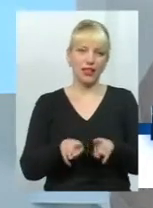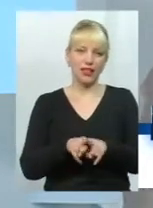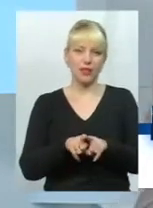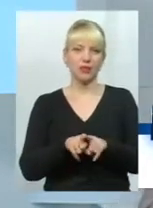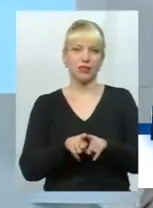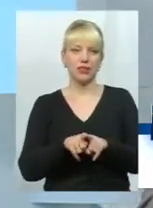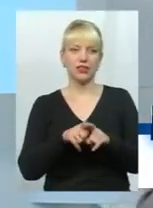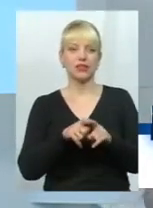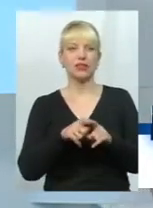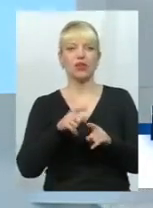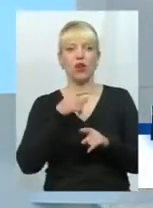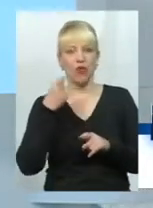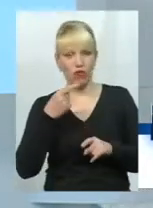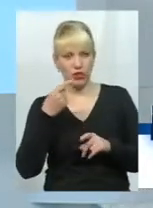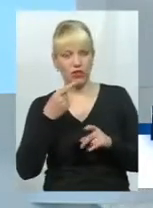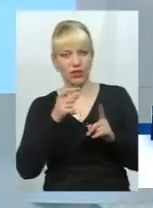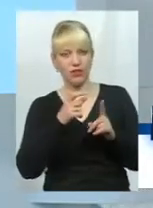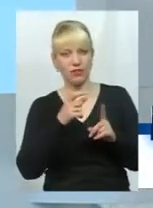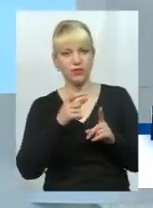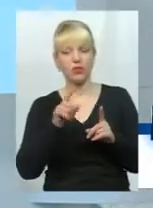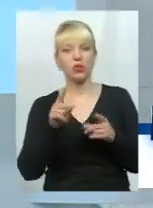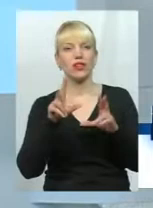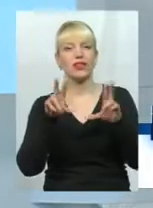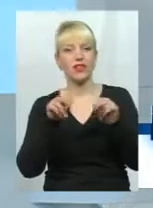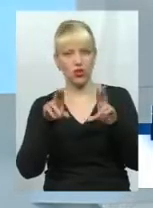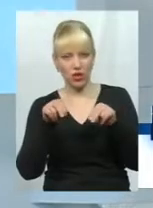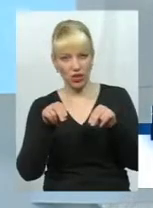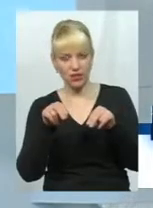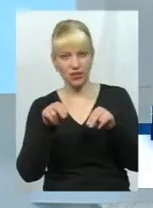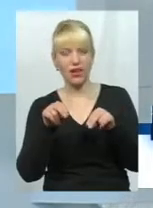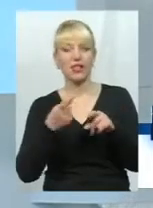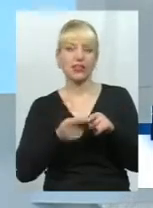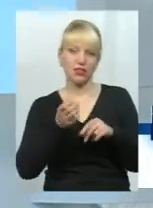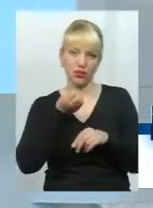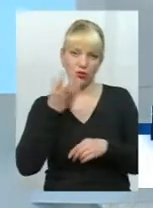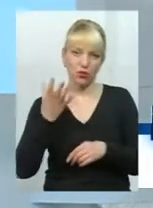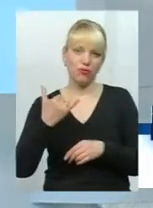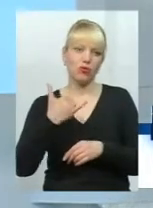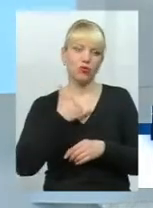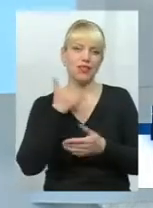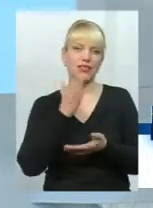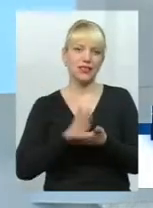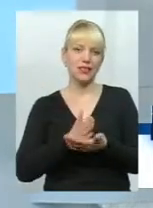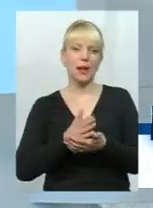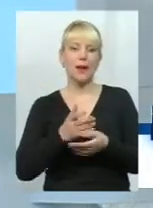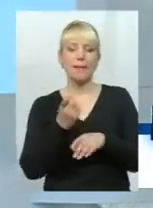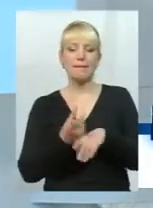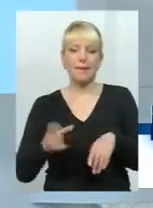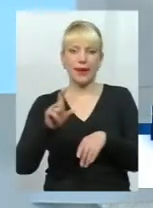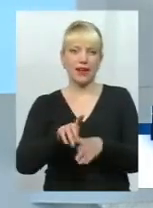забарулювати, тому що на щастя і це дуже добре, в нас є перевиконання